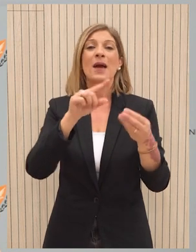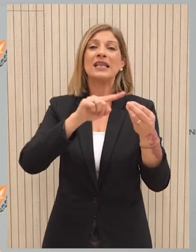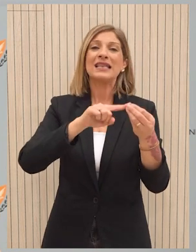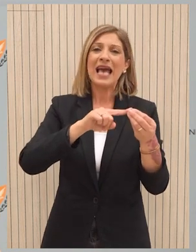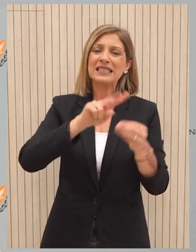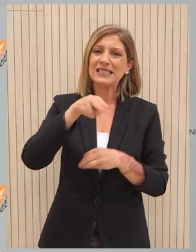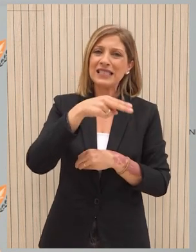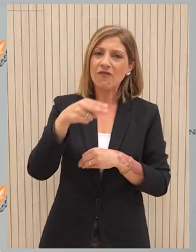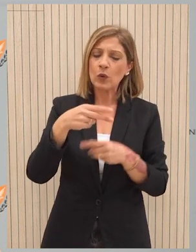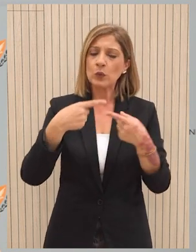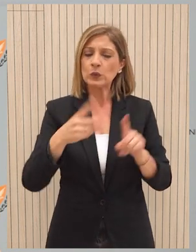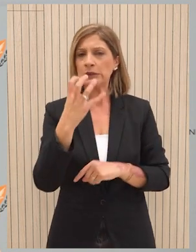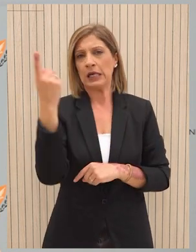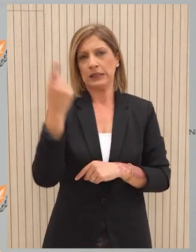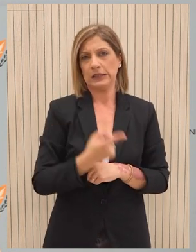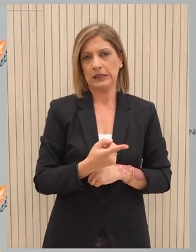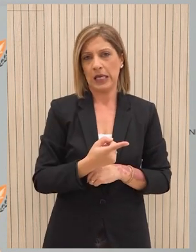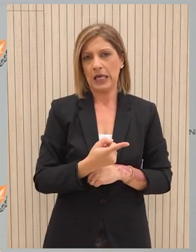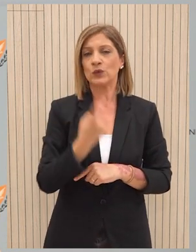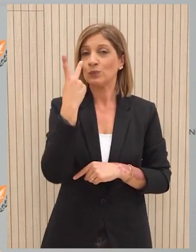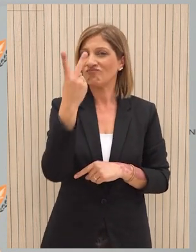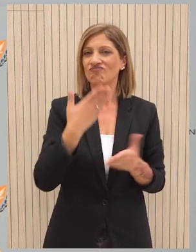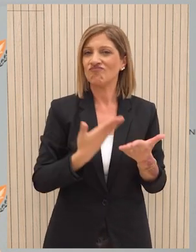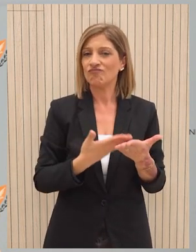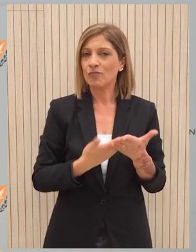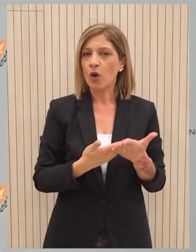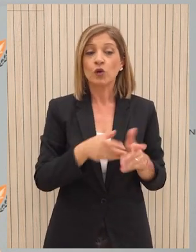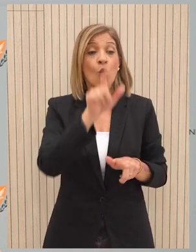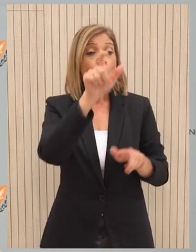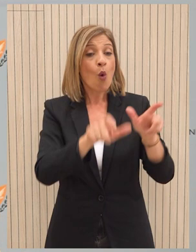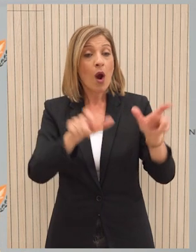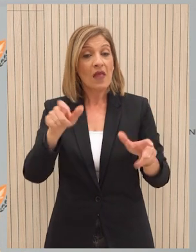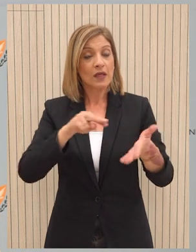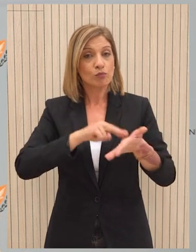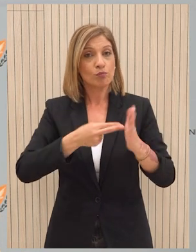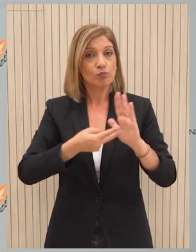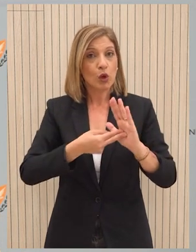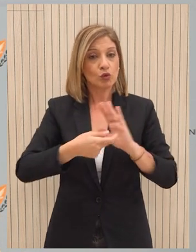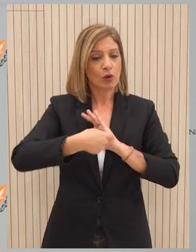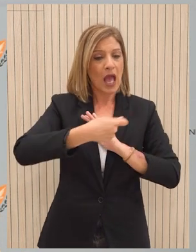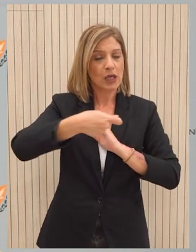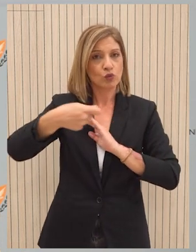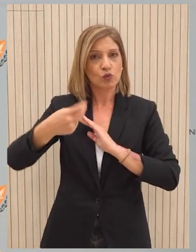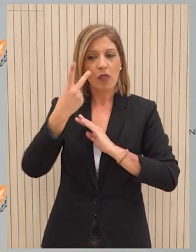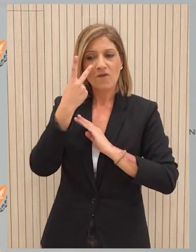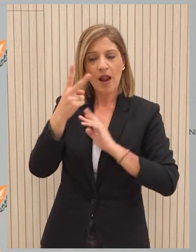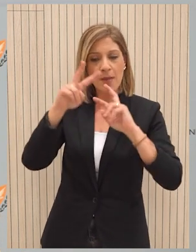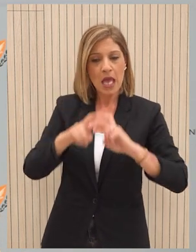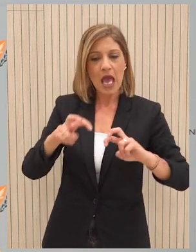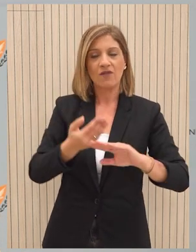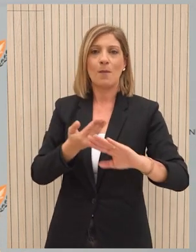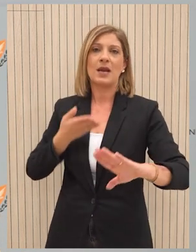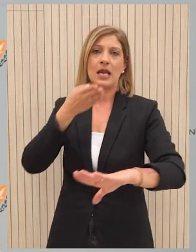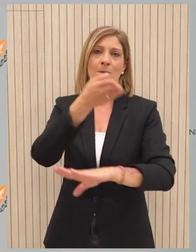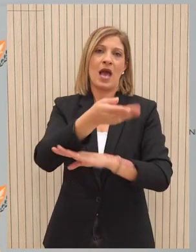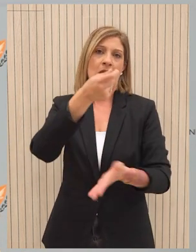ευρώ με απόκληση 40%. Καταδεικνύοντας ότι με προσεκτικές επιλογές υπάρχει περιθώριο εξοικονόμησης σημαντικού ποσού χρημάτων για